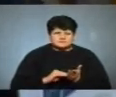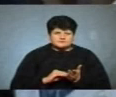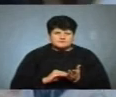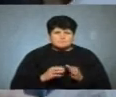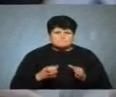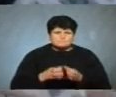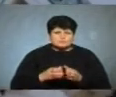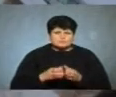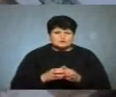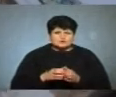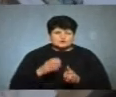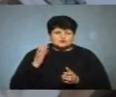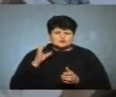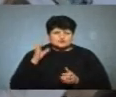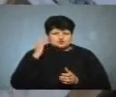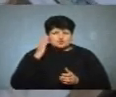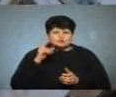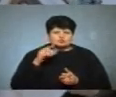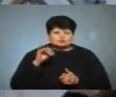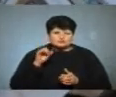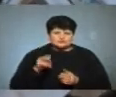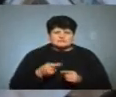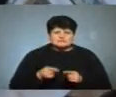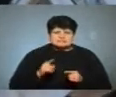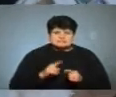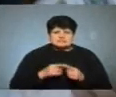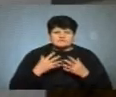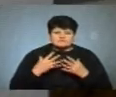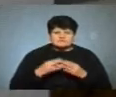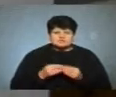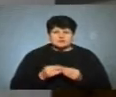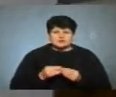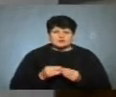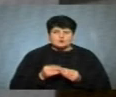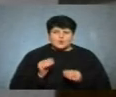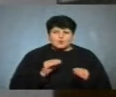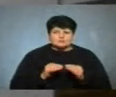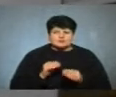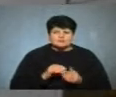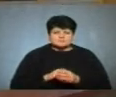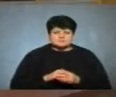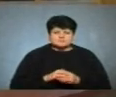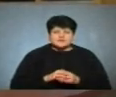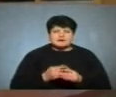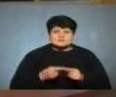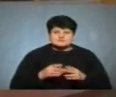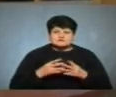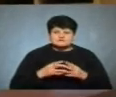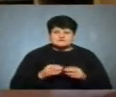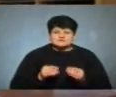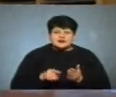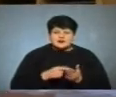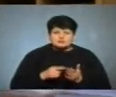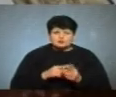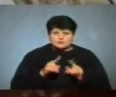блок, так званий «Чорнодрук». Це вже колекційна продукція. А це, каже Юрій Ковальков, аркуш, на